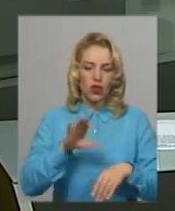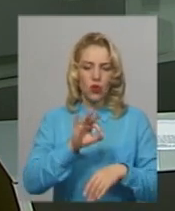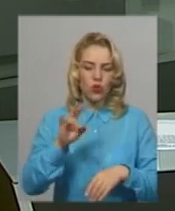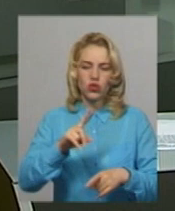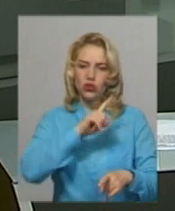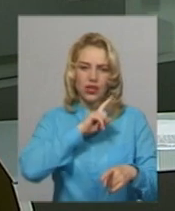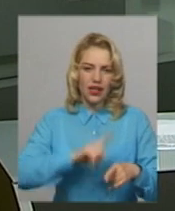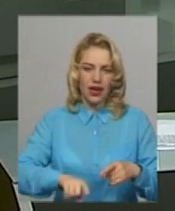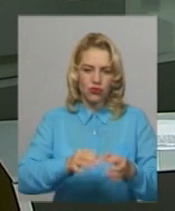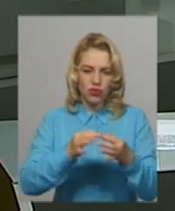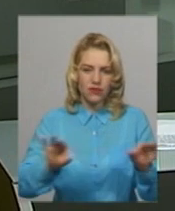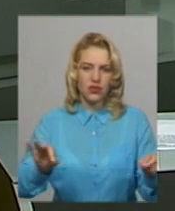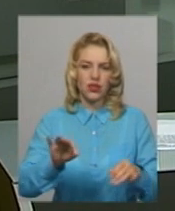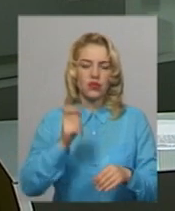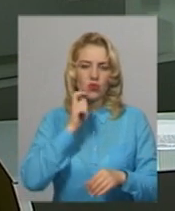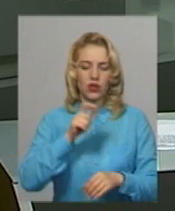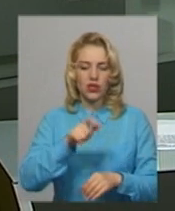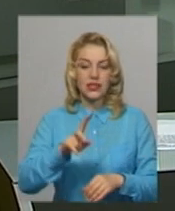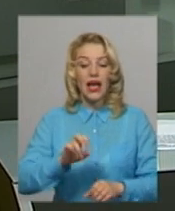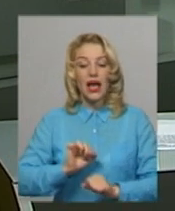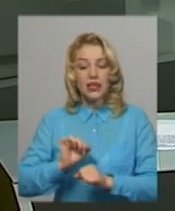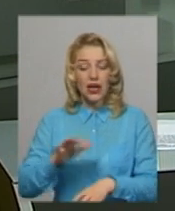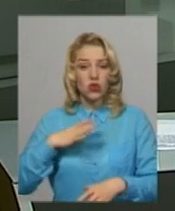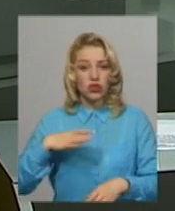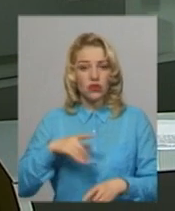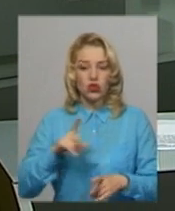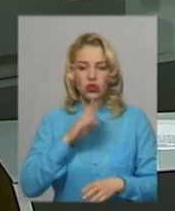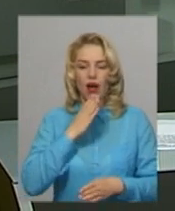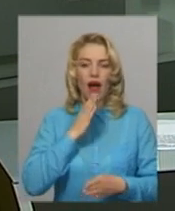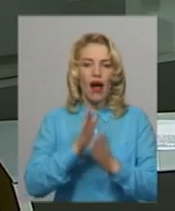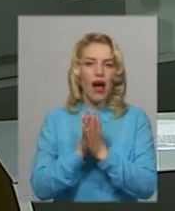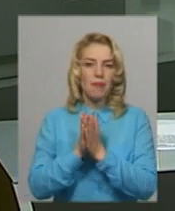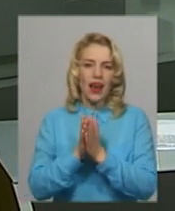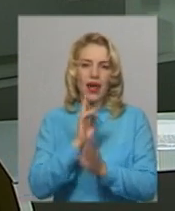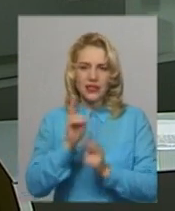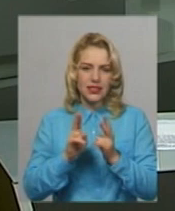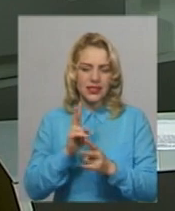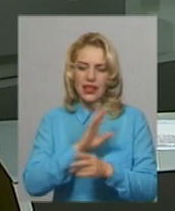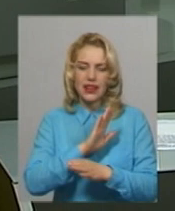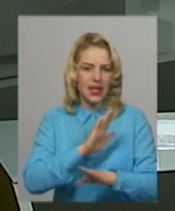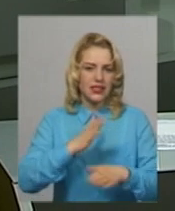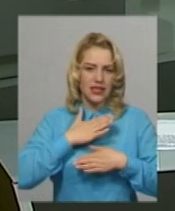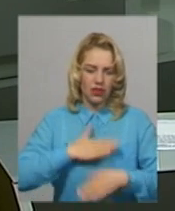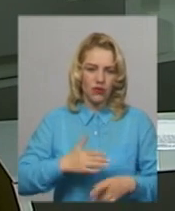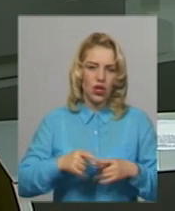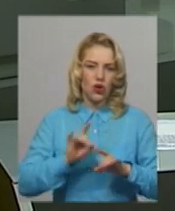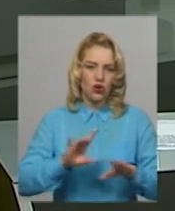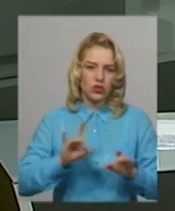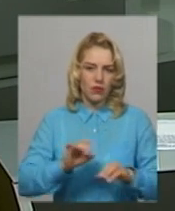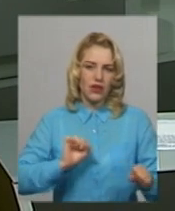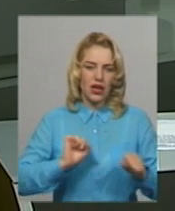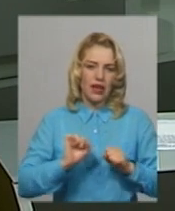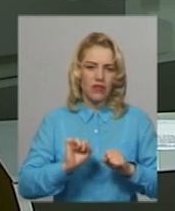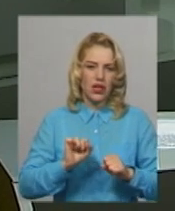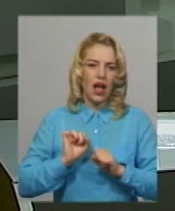звільнення українців. Утім, захисники очікували, що апеляції не задовільнять. Розповів новинам на першому керівник групи адвокатів Микола